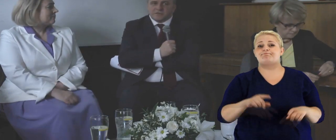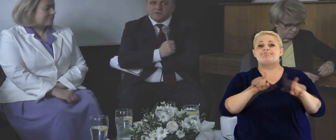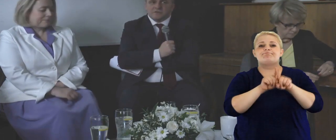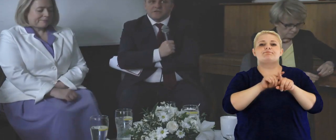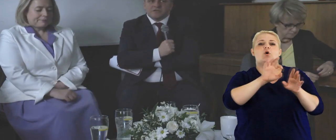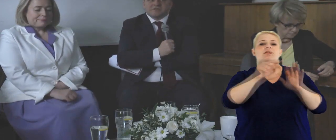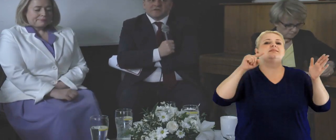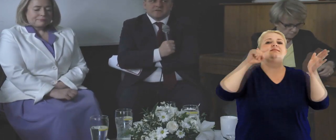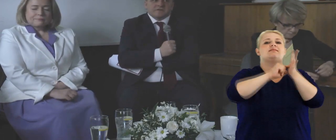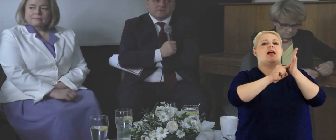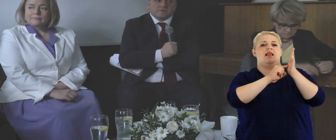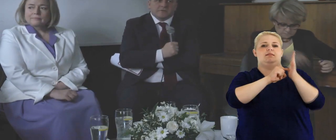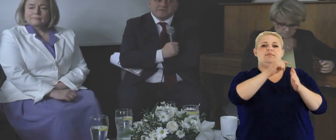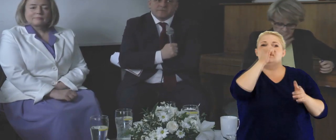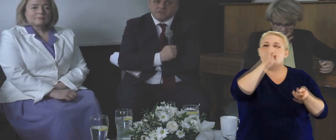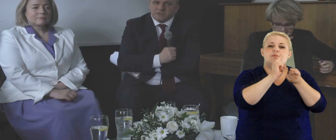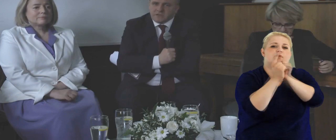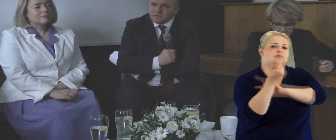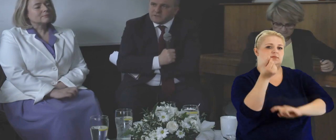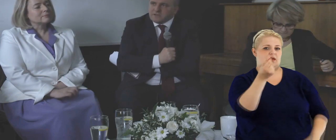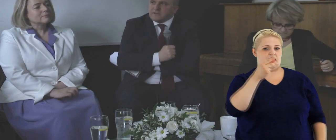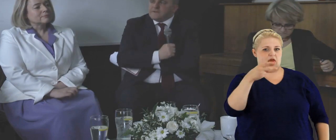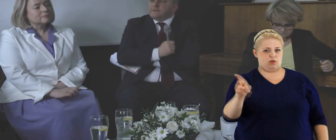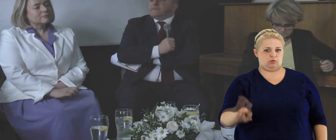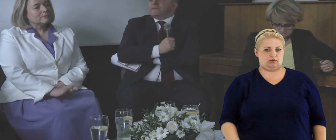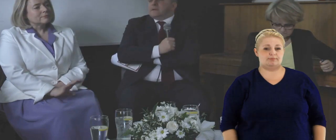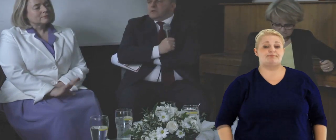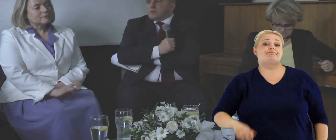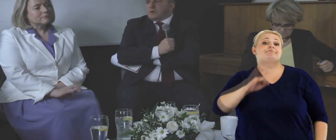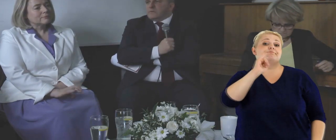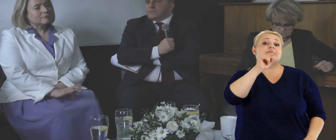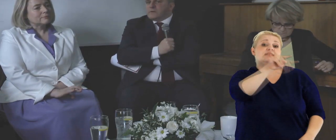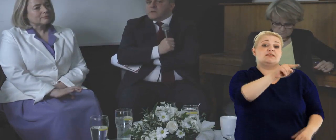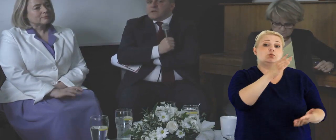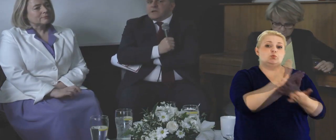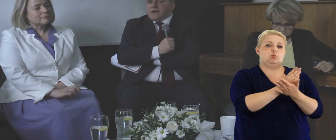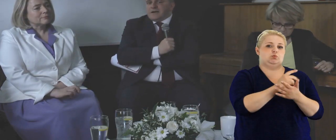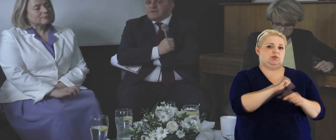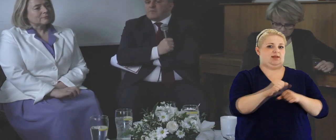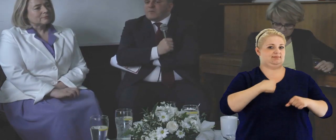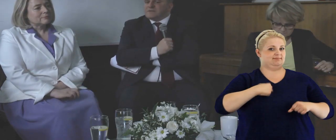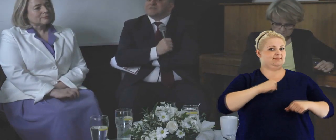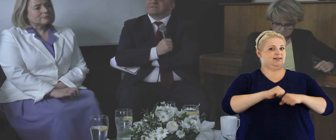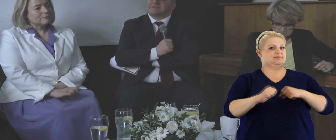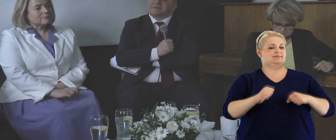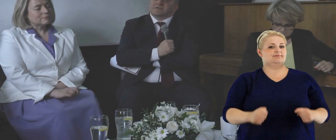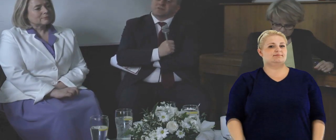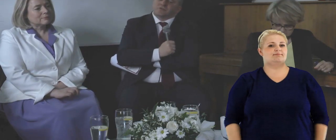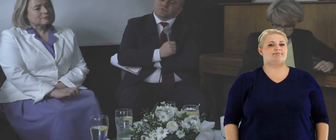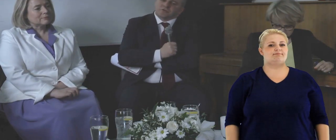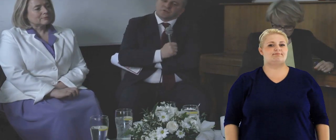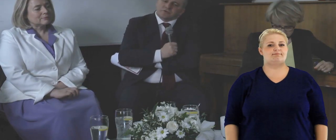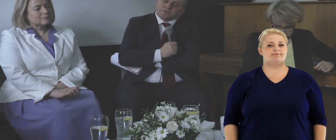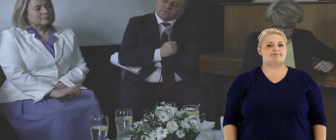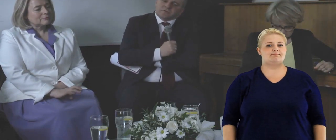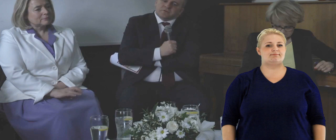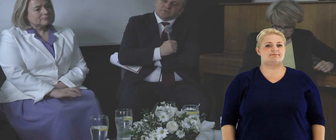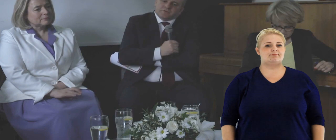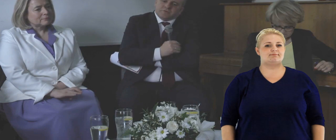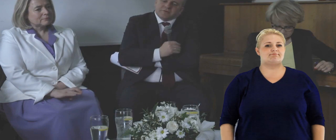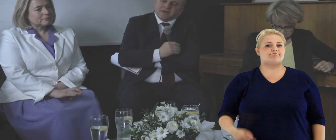prawda? Zaczyna się od szczytnego celu, który jest nieprzeliczalny na euro, ale w momencie, kiedy staje się już